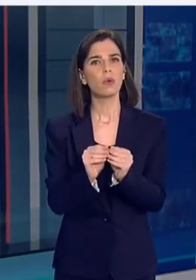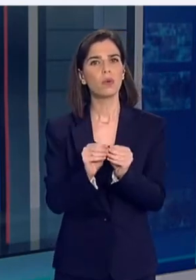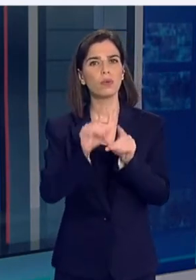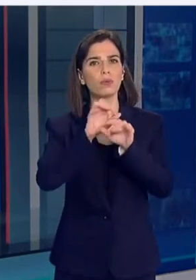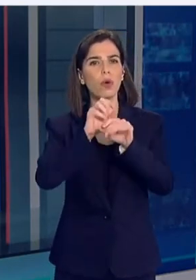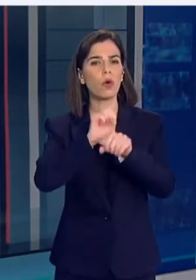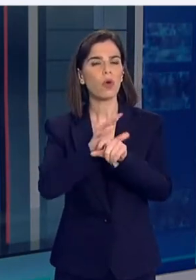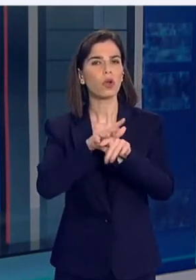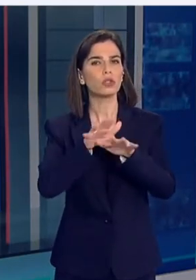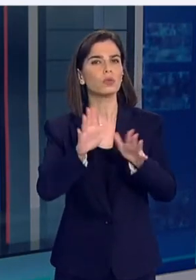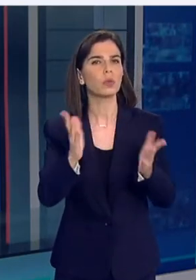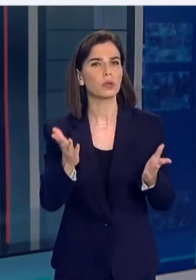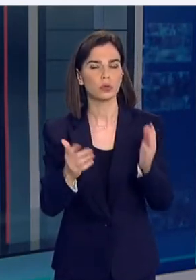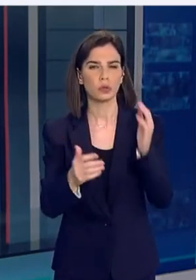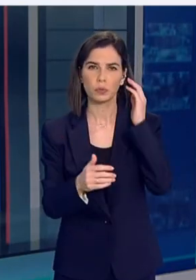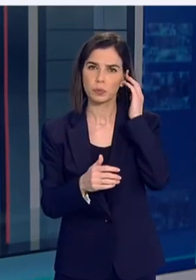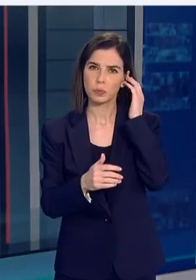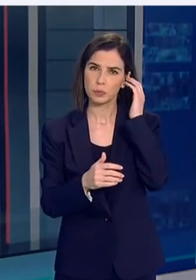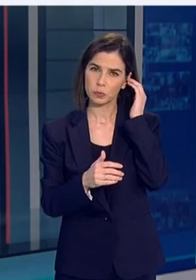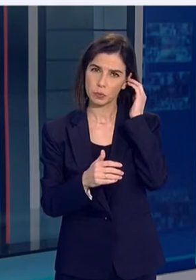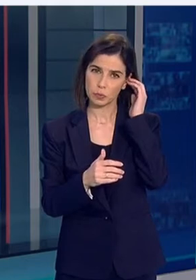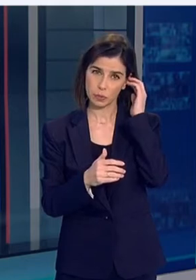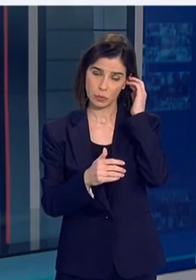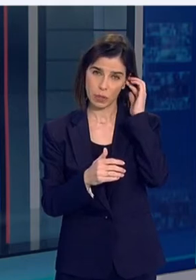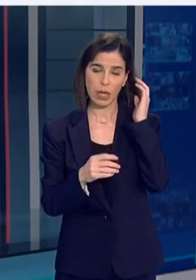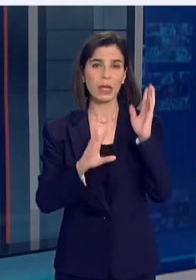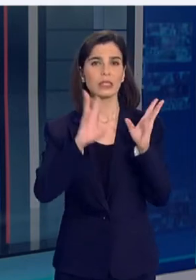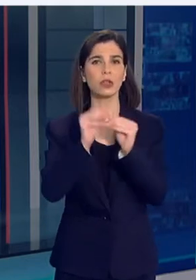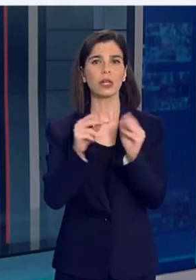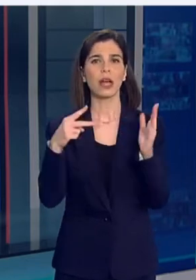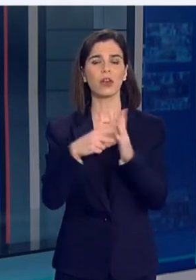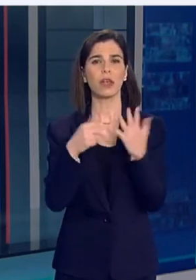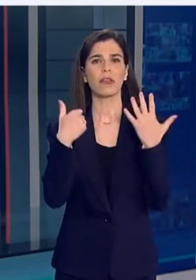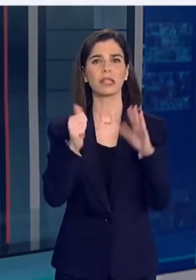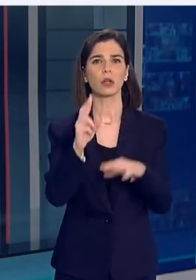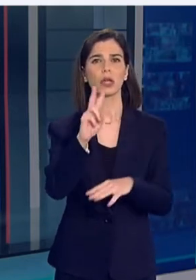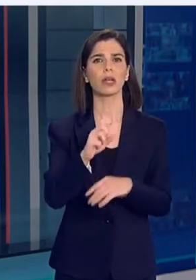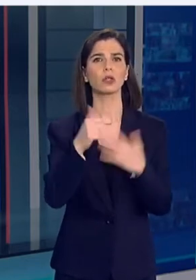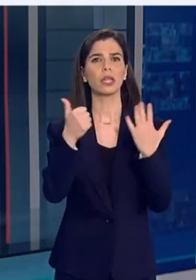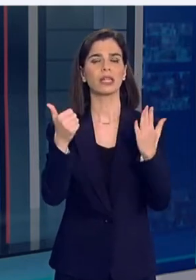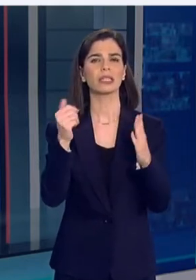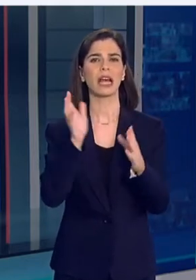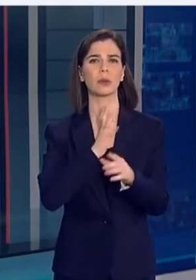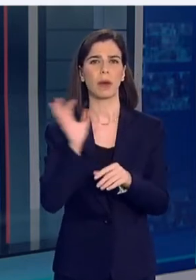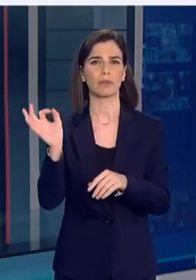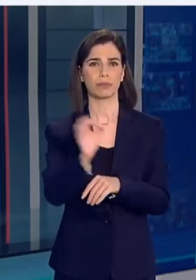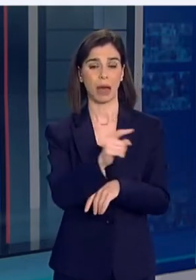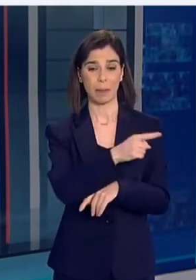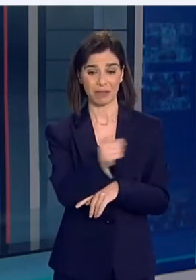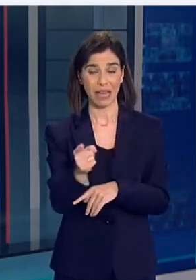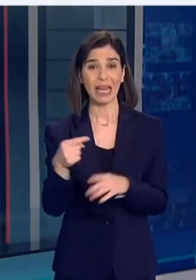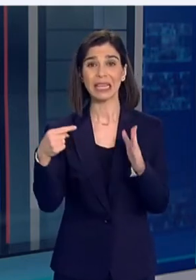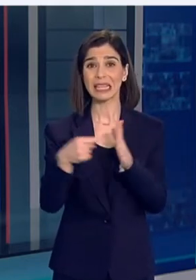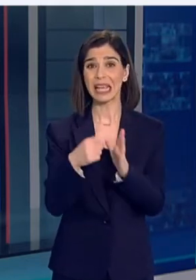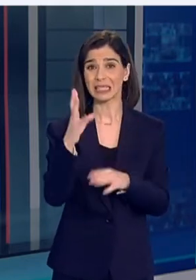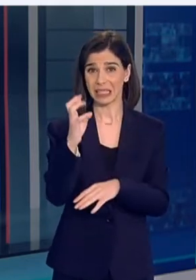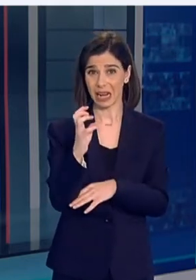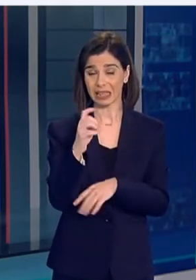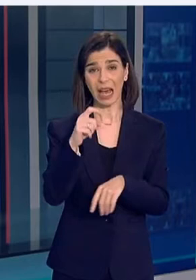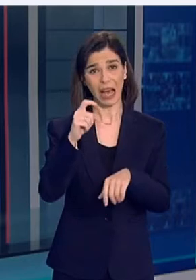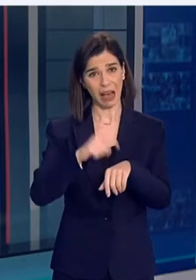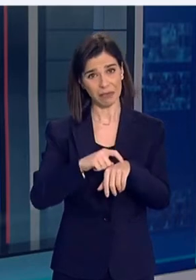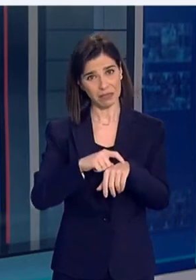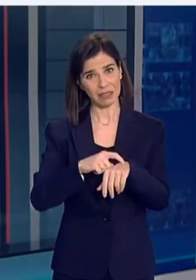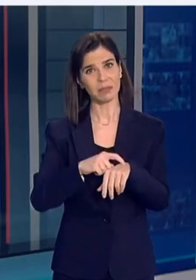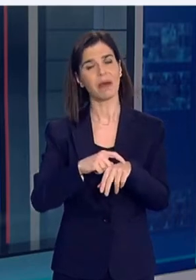εξάπλωση του ΙΟΥ. Συνολικά είχαμε 2.626 κρούσματα. Από αυτά, 1.040 είναι αυτή τη